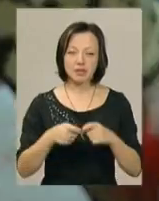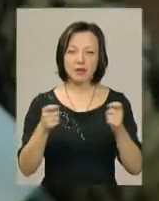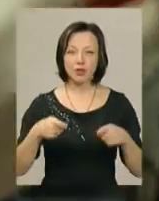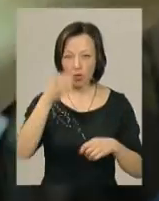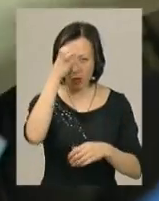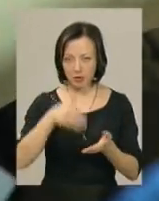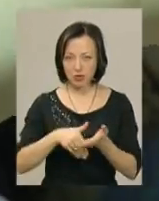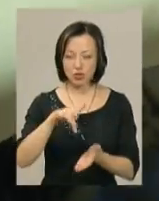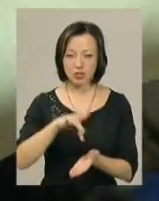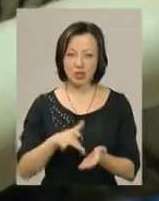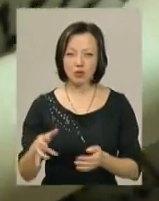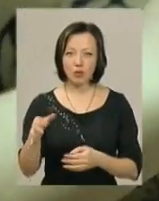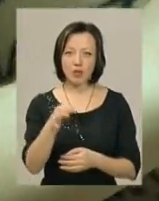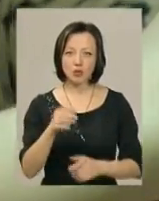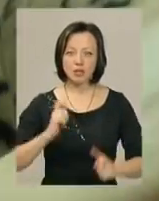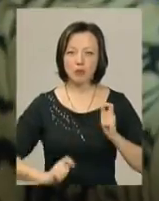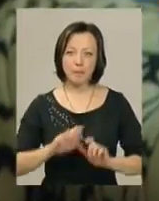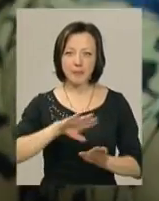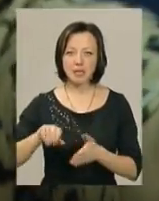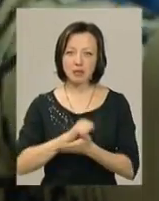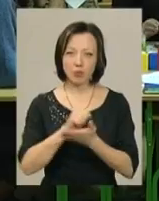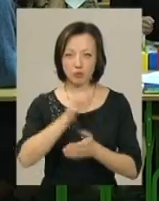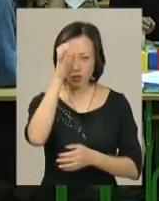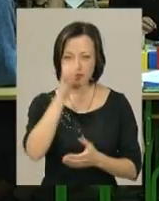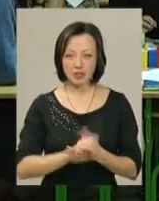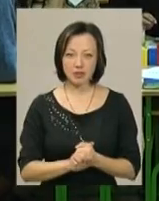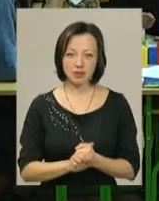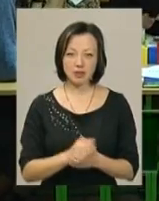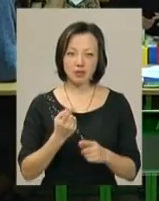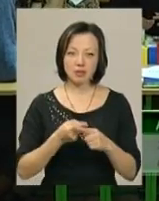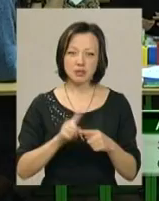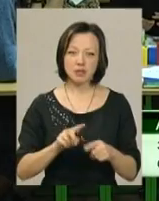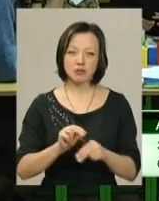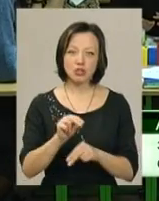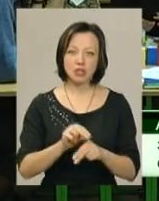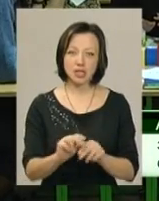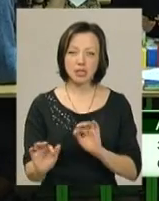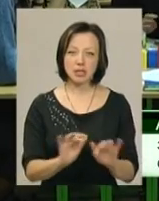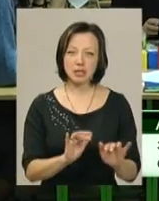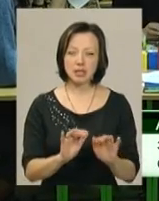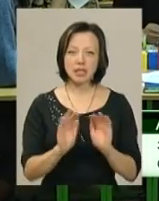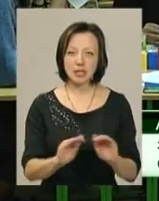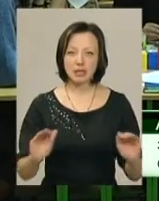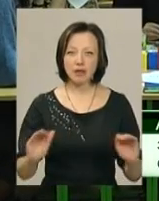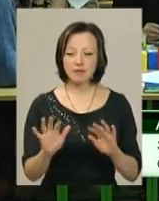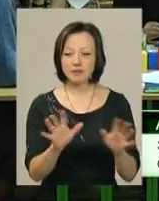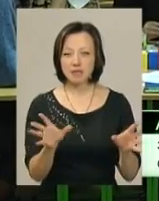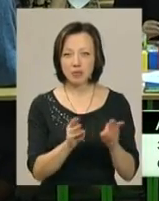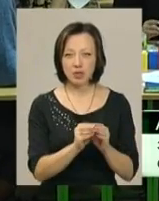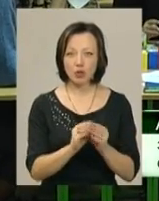Науково-методичного центру власного інституту післядипломної освіти. Це вчить дітей взаємодіяти, домовлятися,